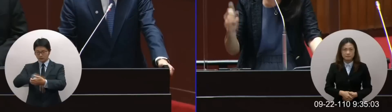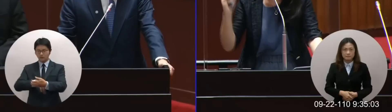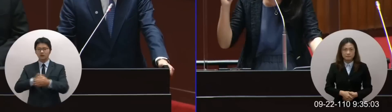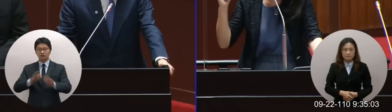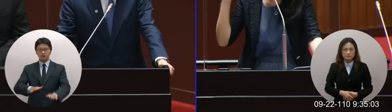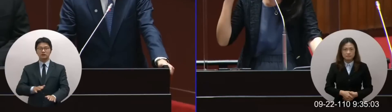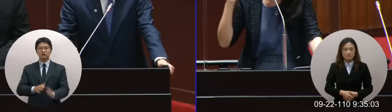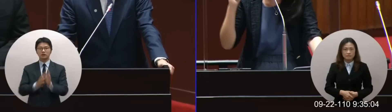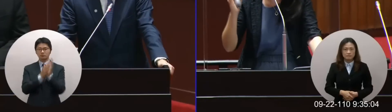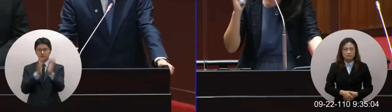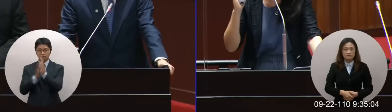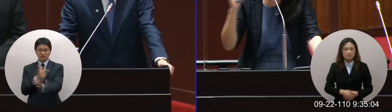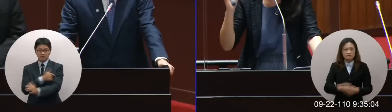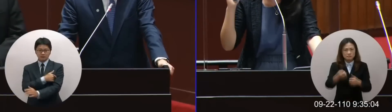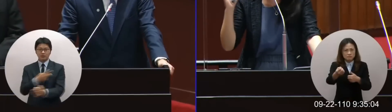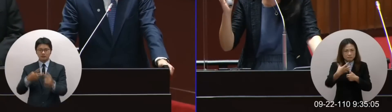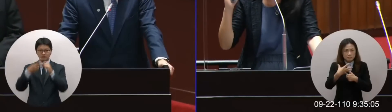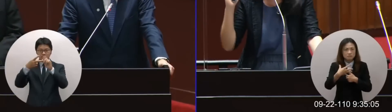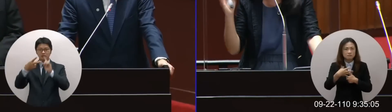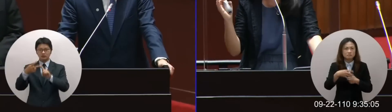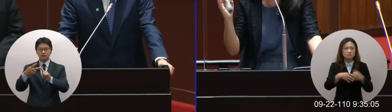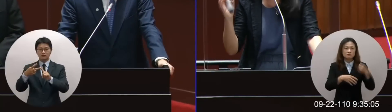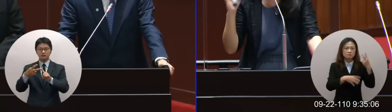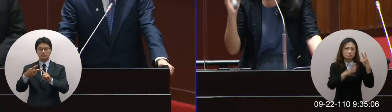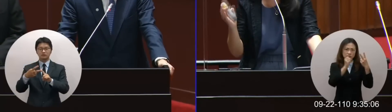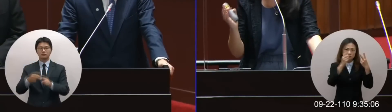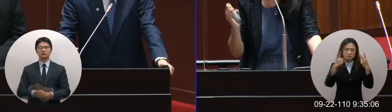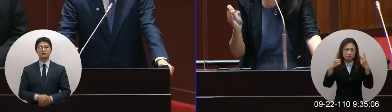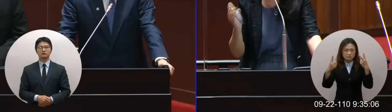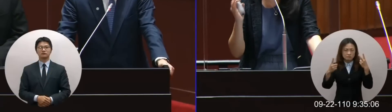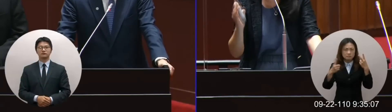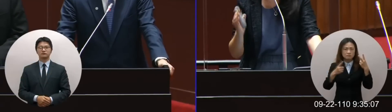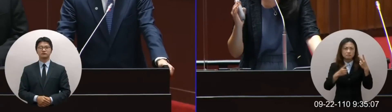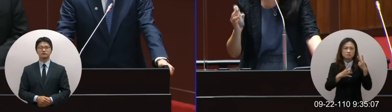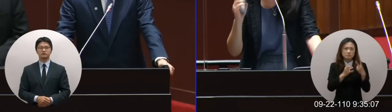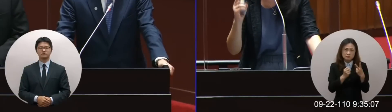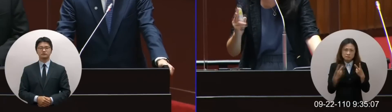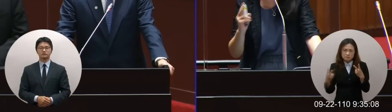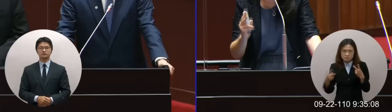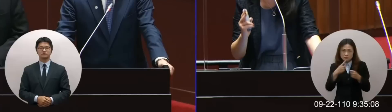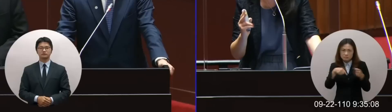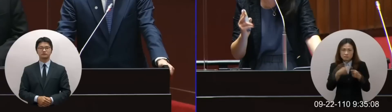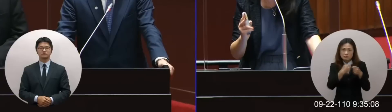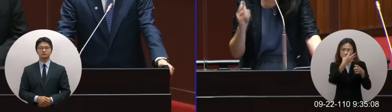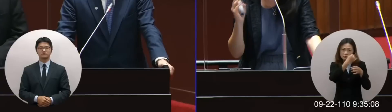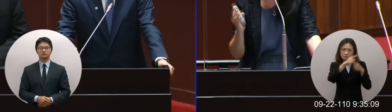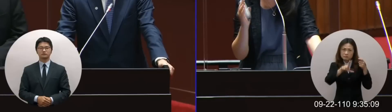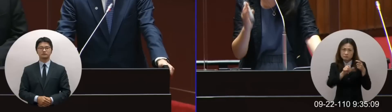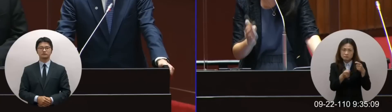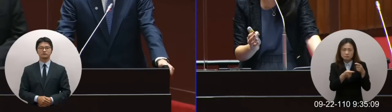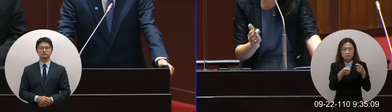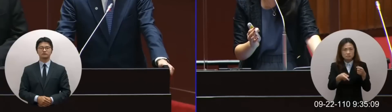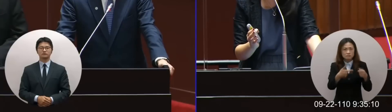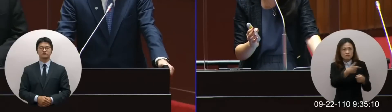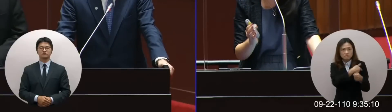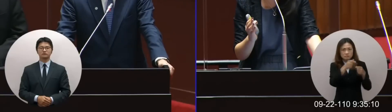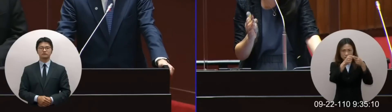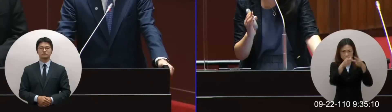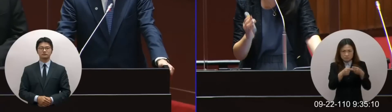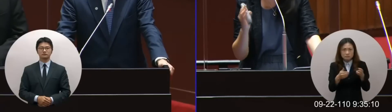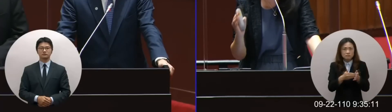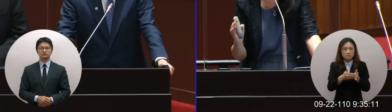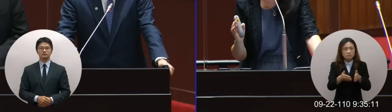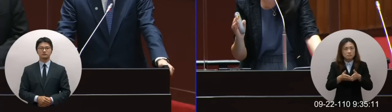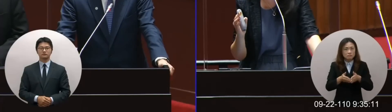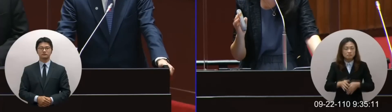請你告訴我你在2021還是2022年幾月的時候你要達到兩劑的覆蓋率為什麼會這麼重視這個問題